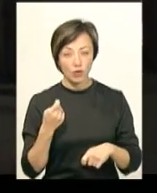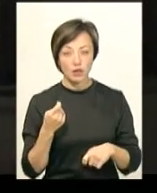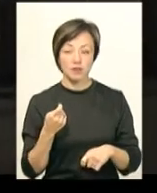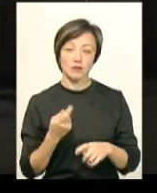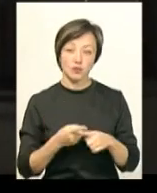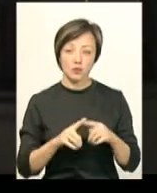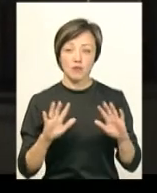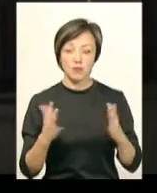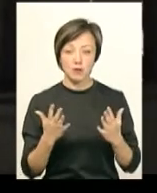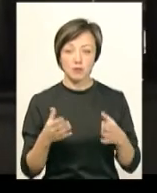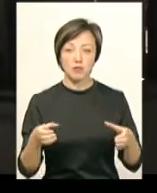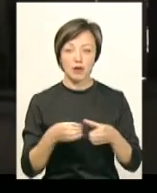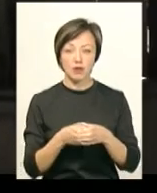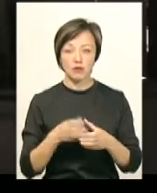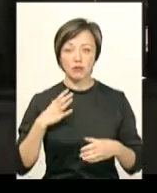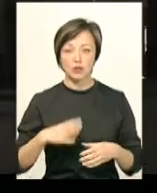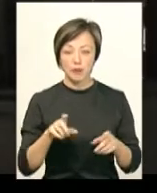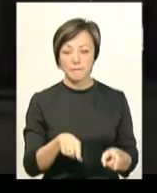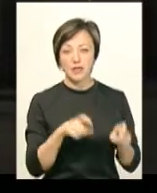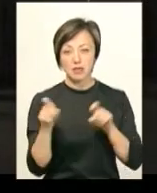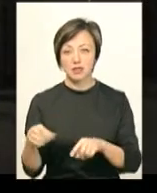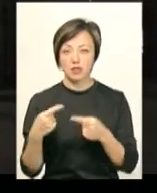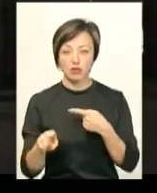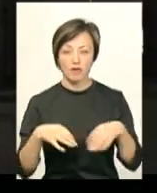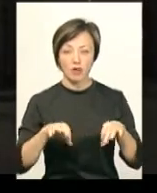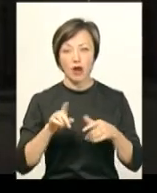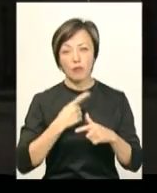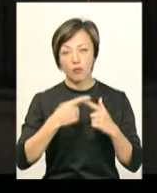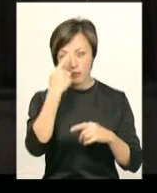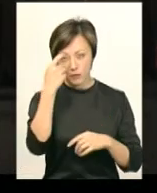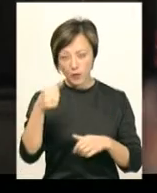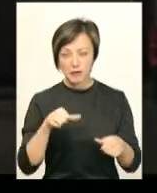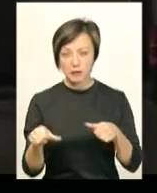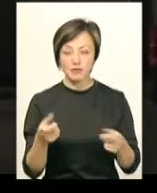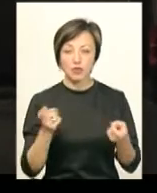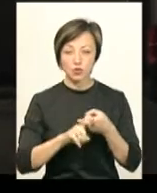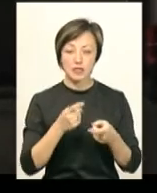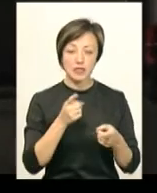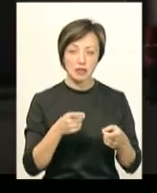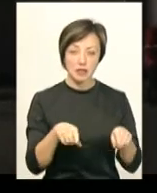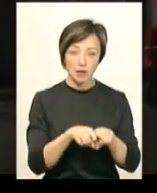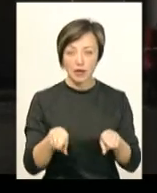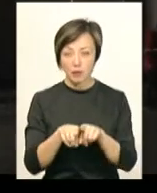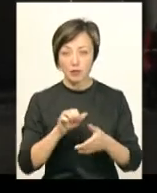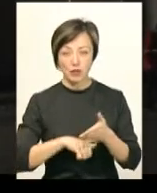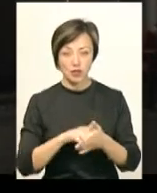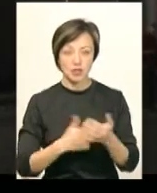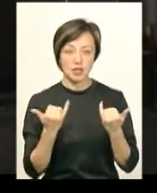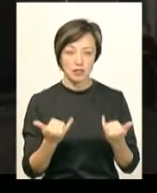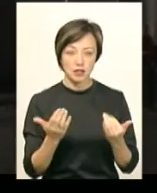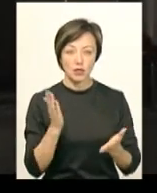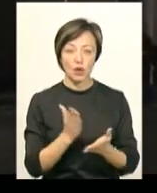В цьому випадку бригада мусить пересісти на інший автомобіль або повідомляє диспетчера, що в зв'язку з тим, то зараз ми